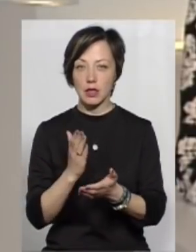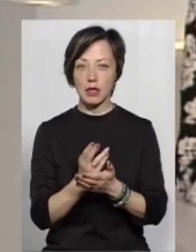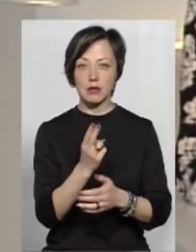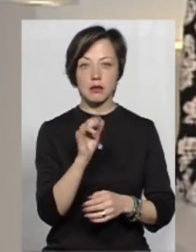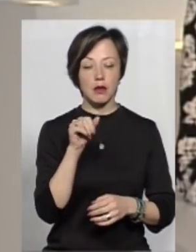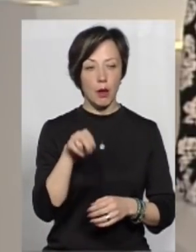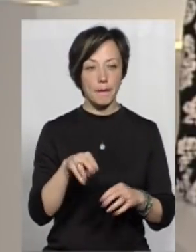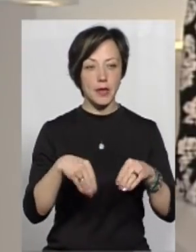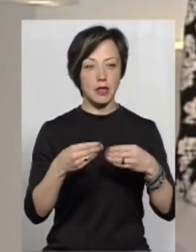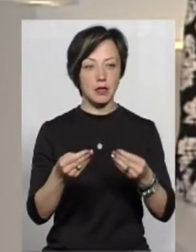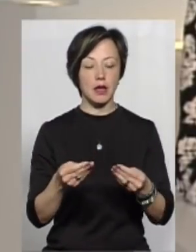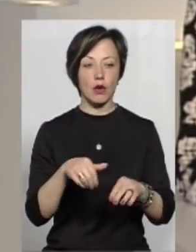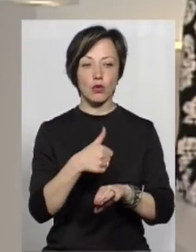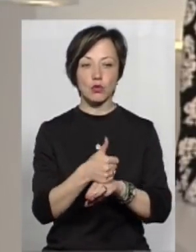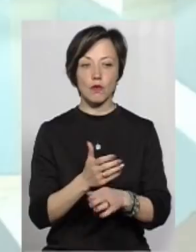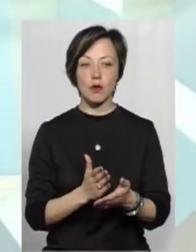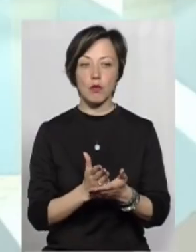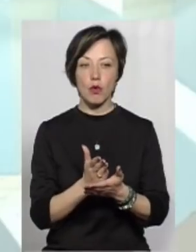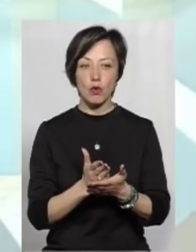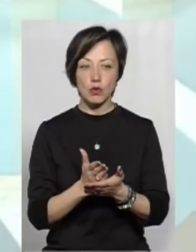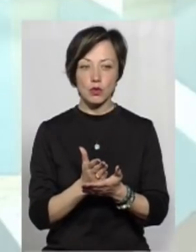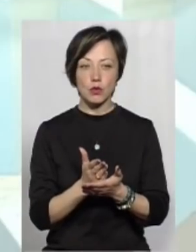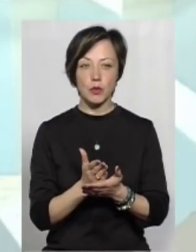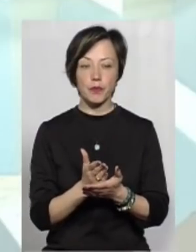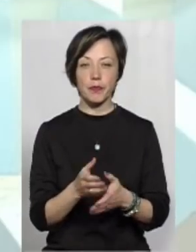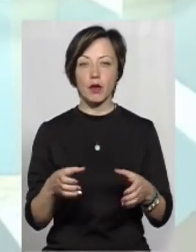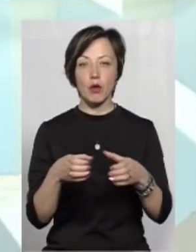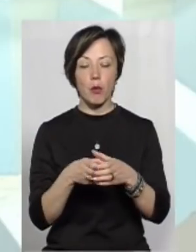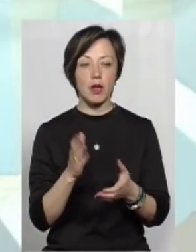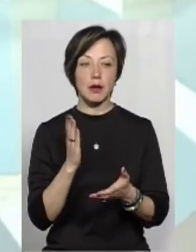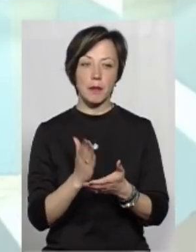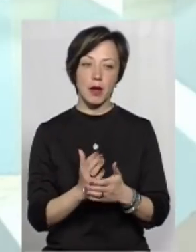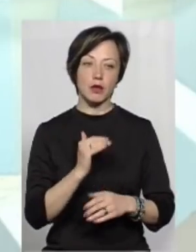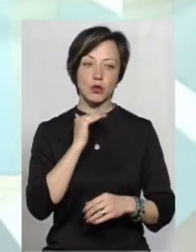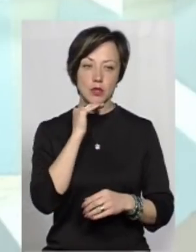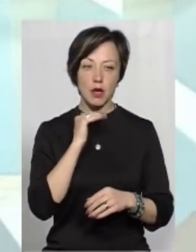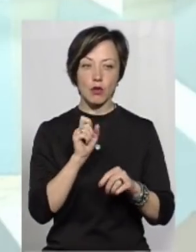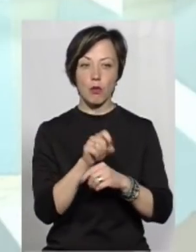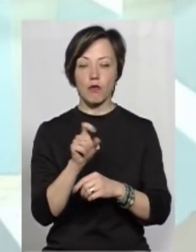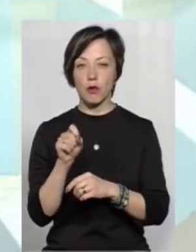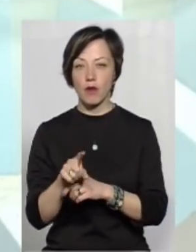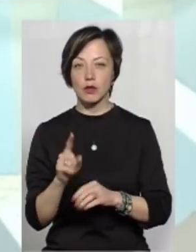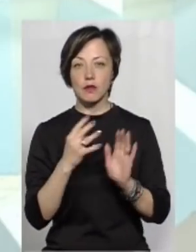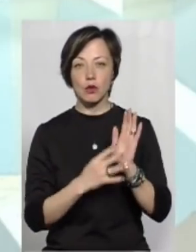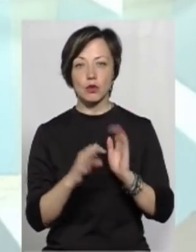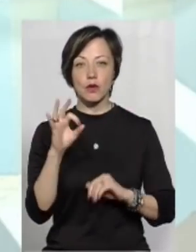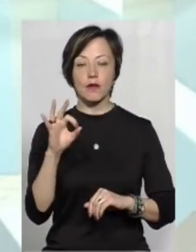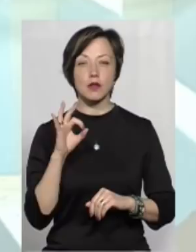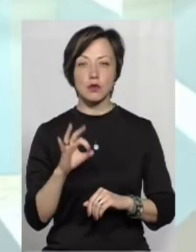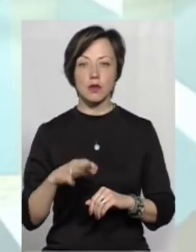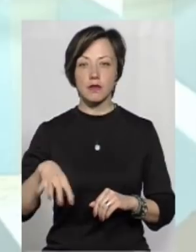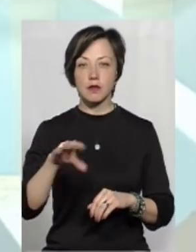ЦНАП, який надає основні послуги, громада має достатньо повноважень, щоб 90%